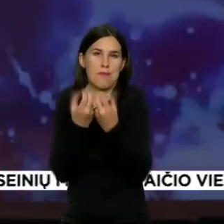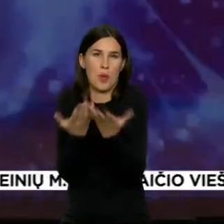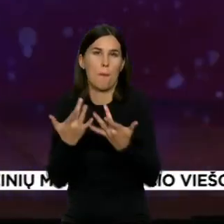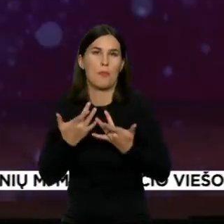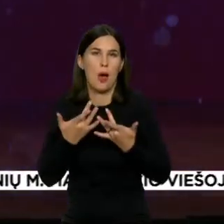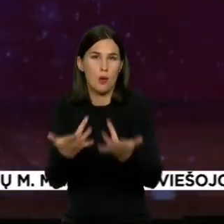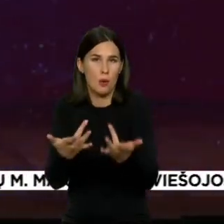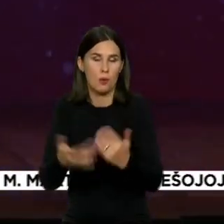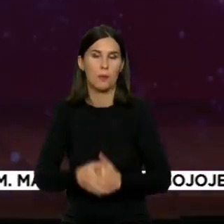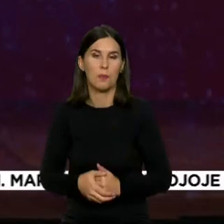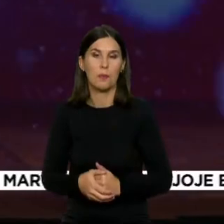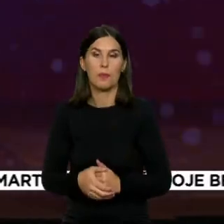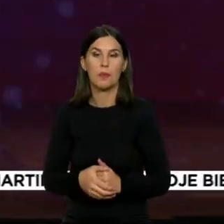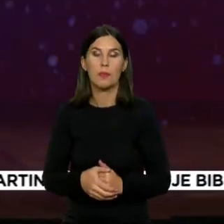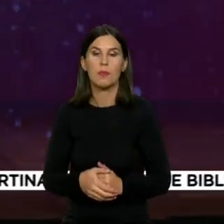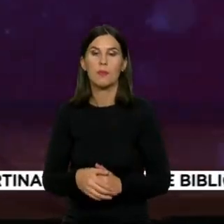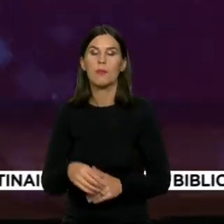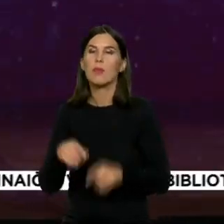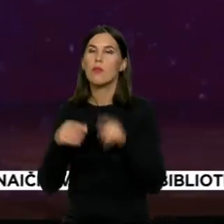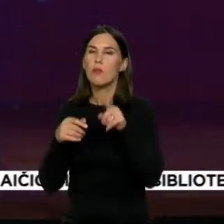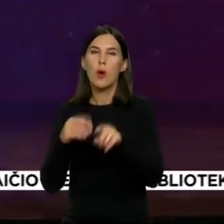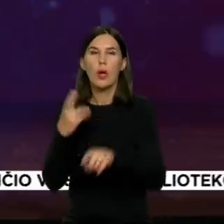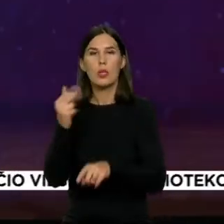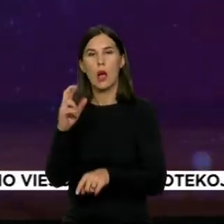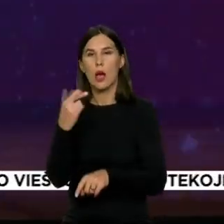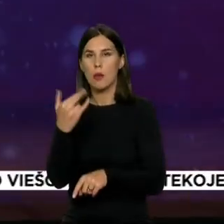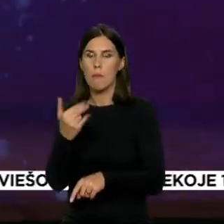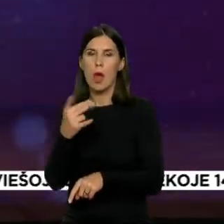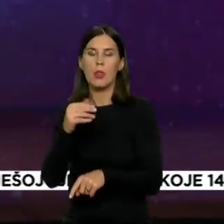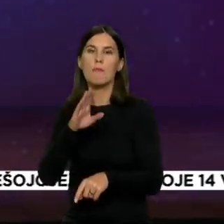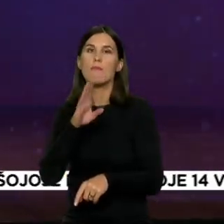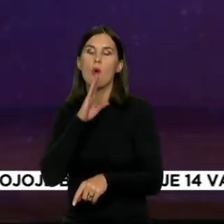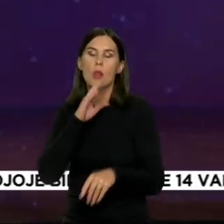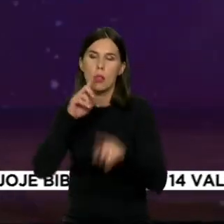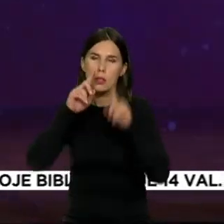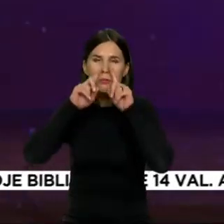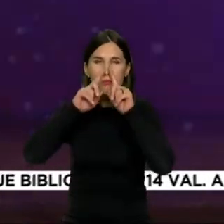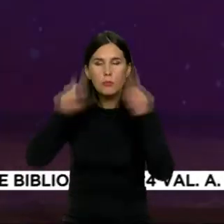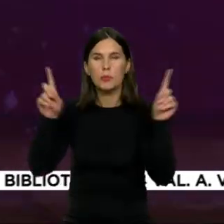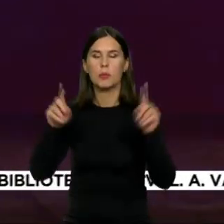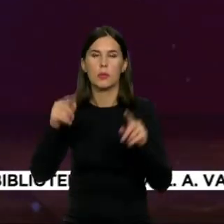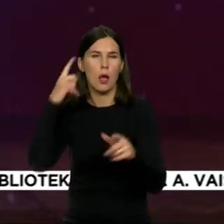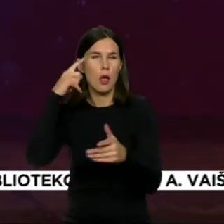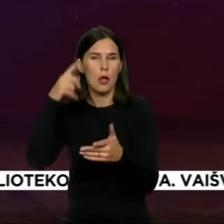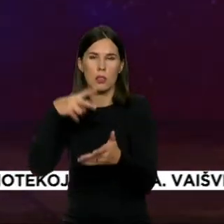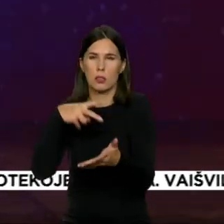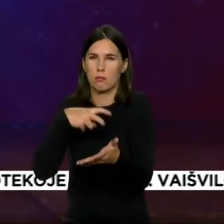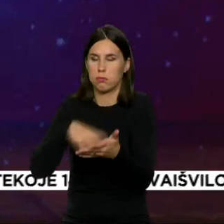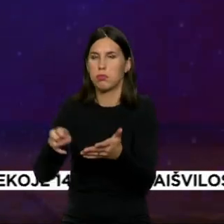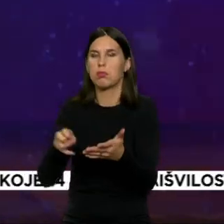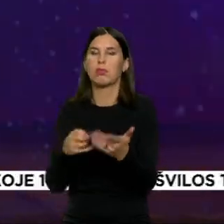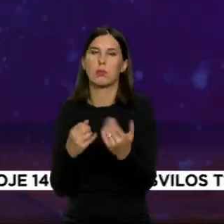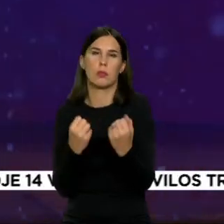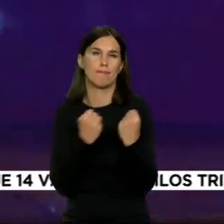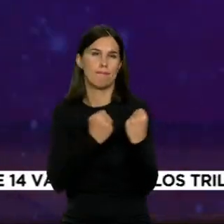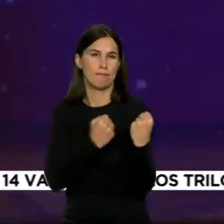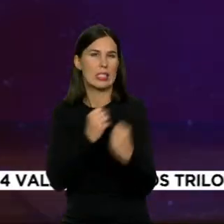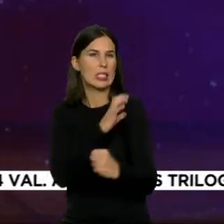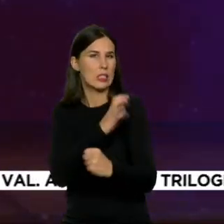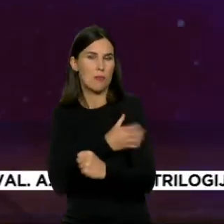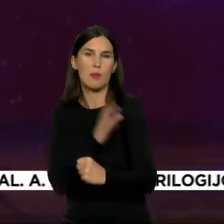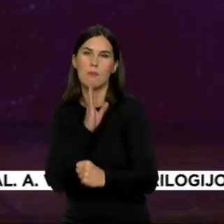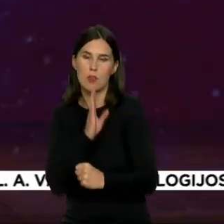Carmen neilinio charakterio stipri moteris iki galo išliekantį ištikimas savo įsitikinimams. Nors daugėlį jie